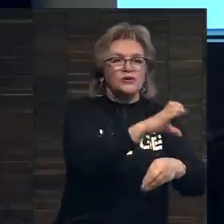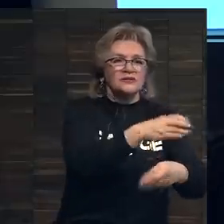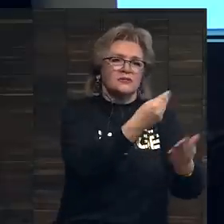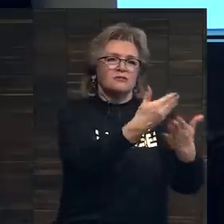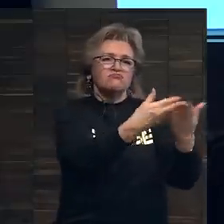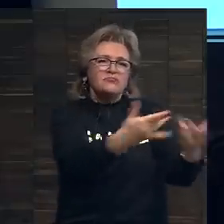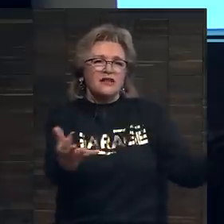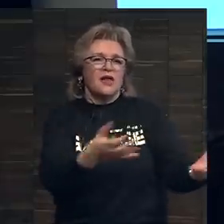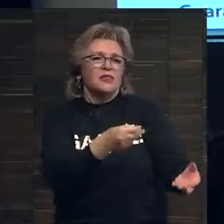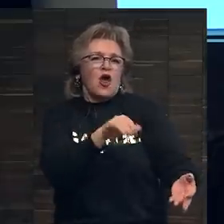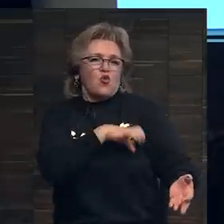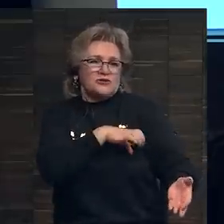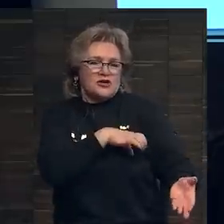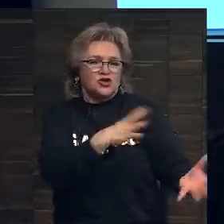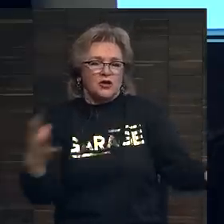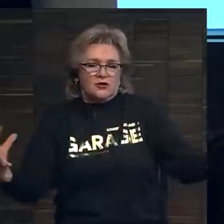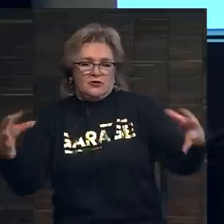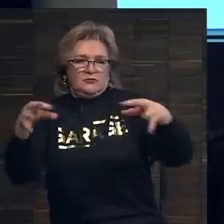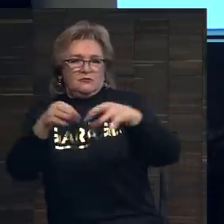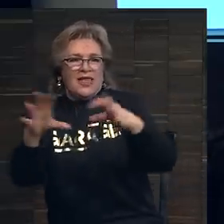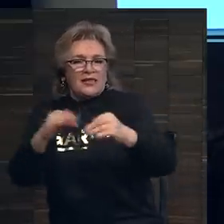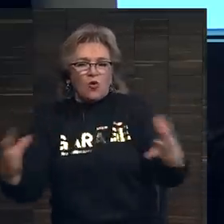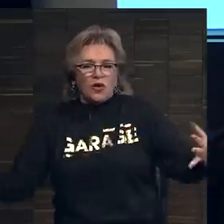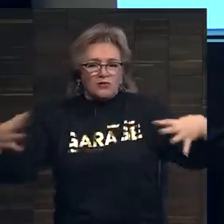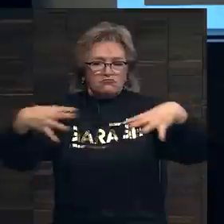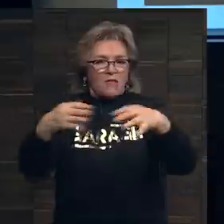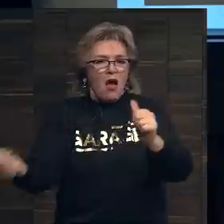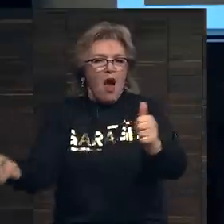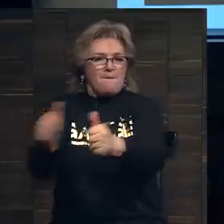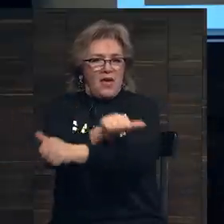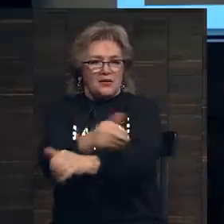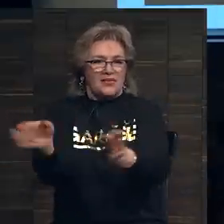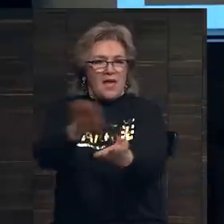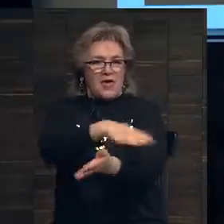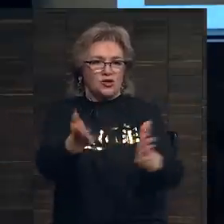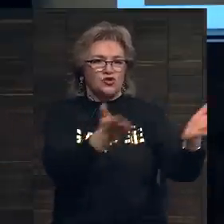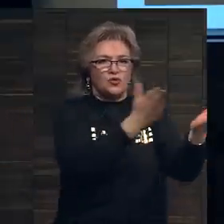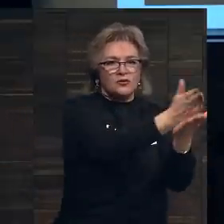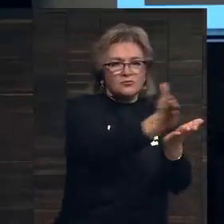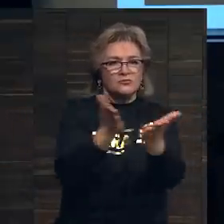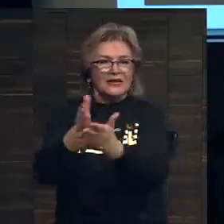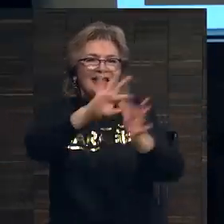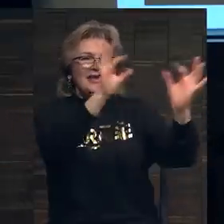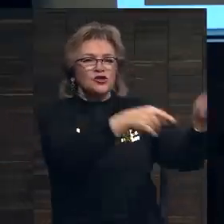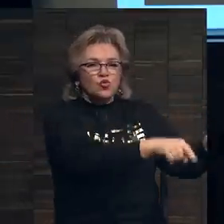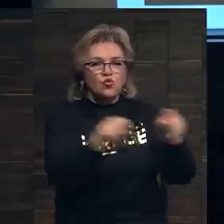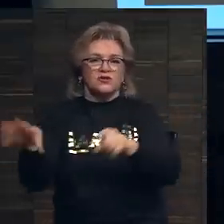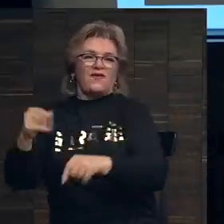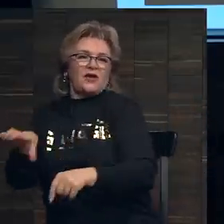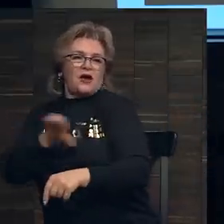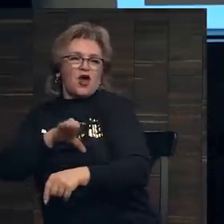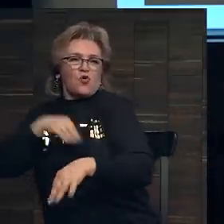роскоши. Происходит своего рода перекрестный обмен между двумя этими мирами, рынком искусства и рынков